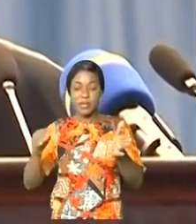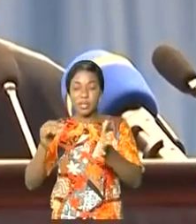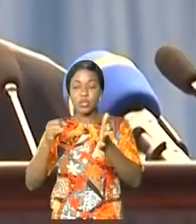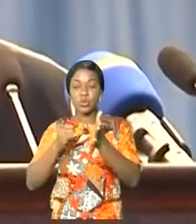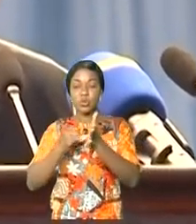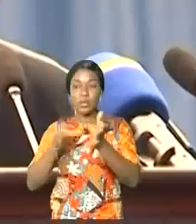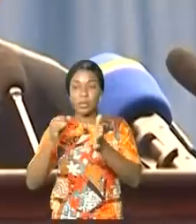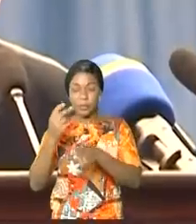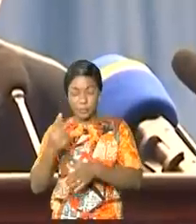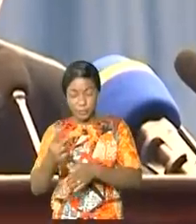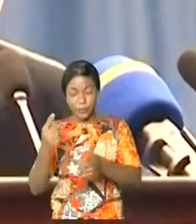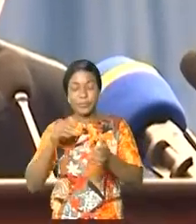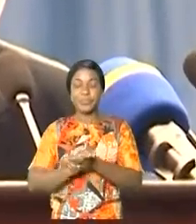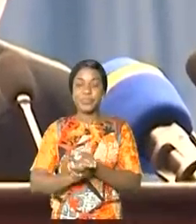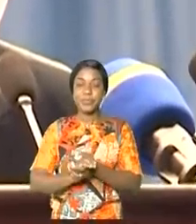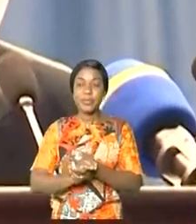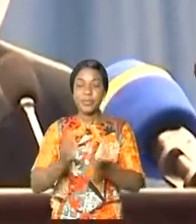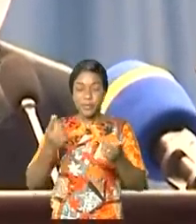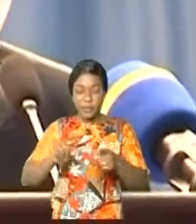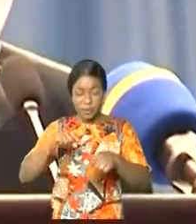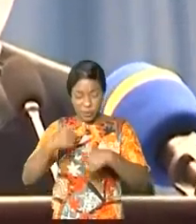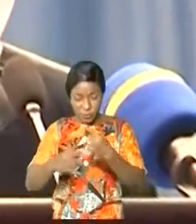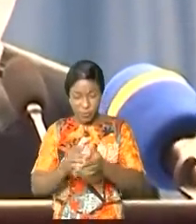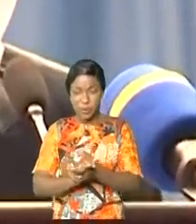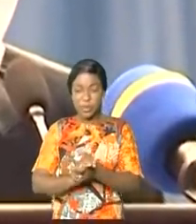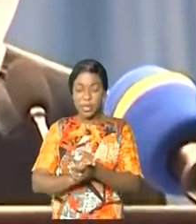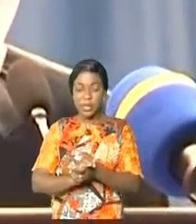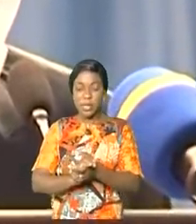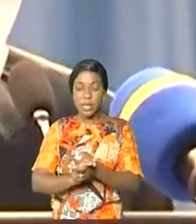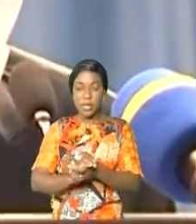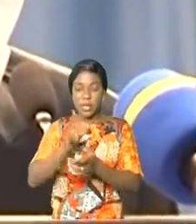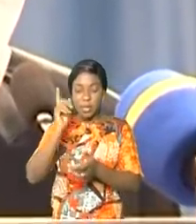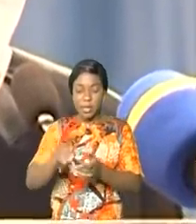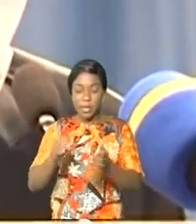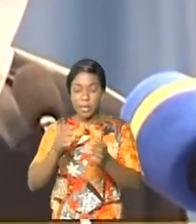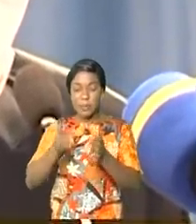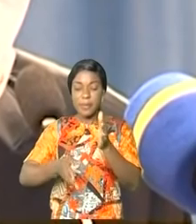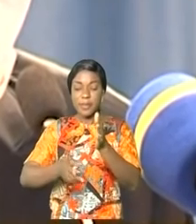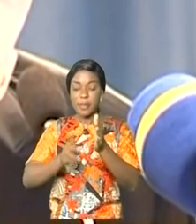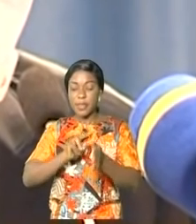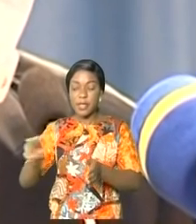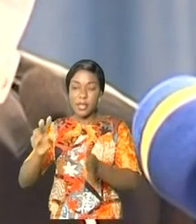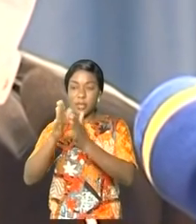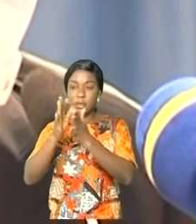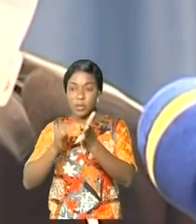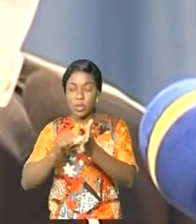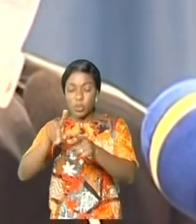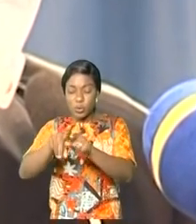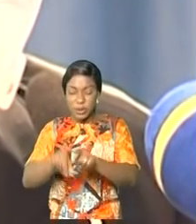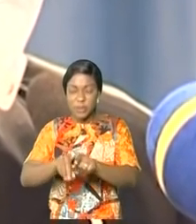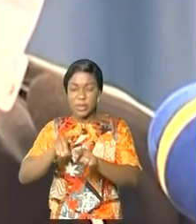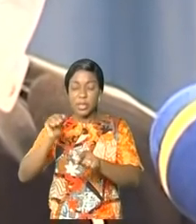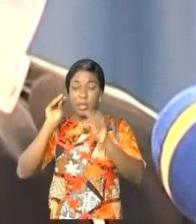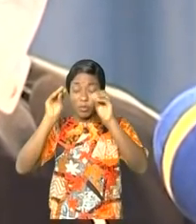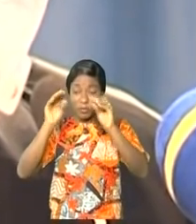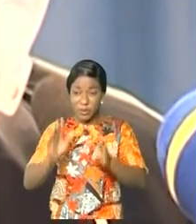1975. De 1973 à 1977, professeur puis directeur